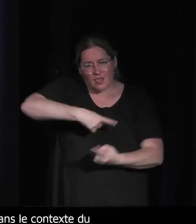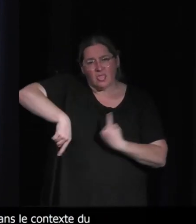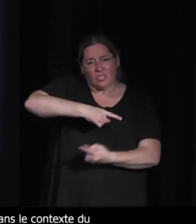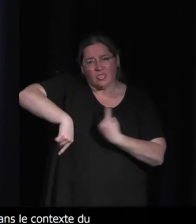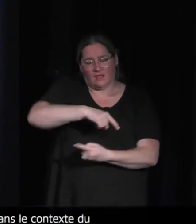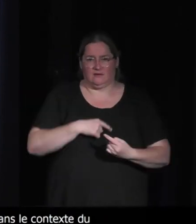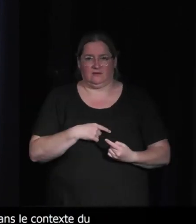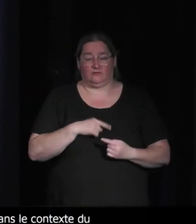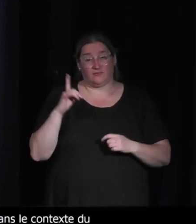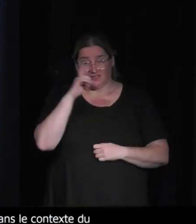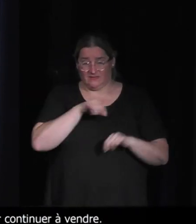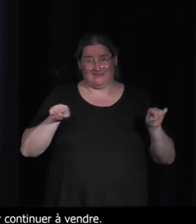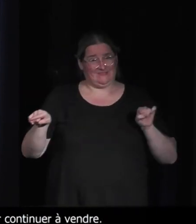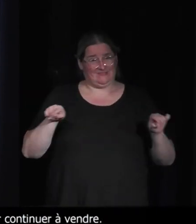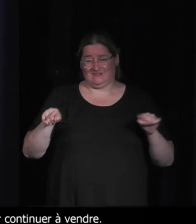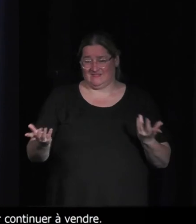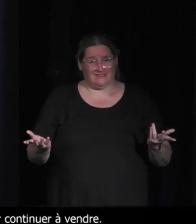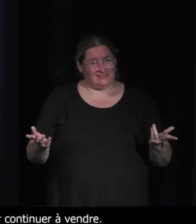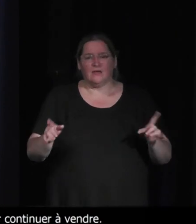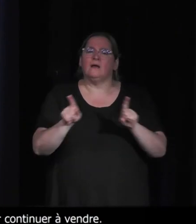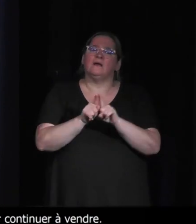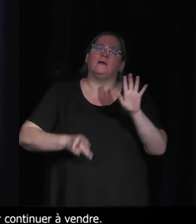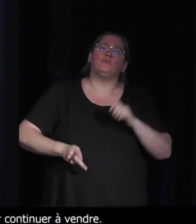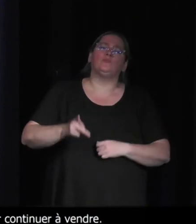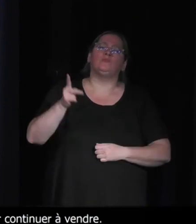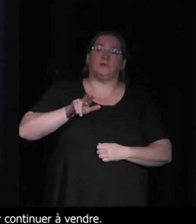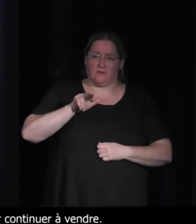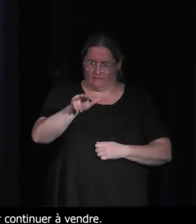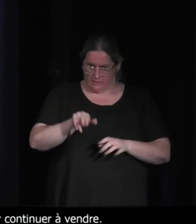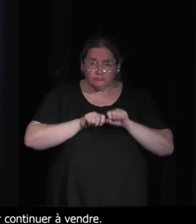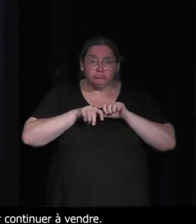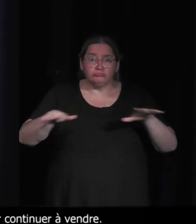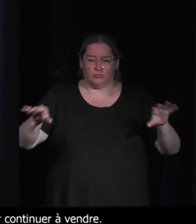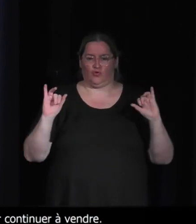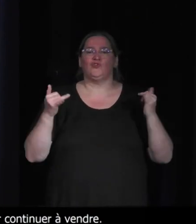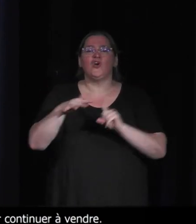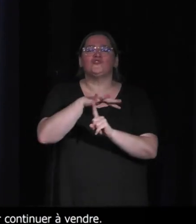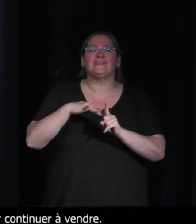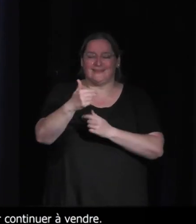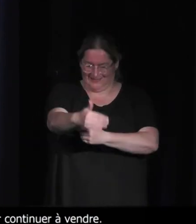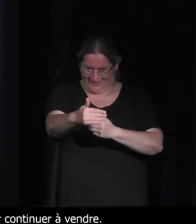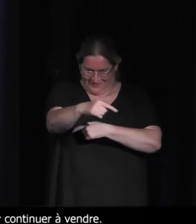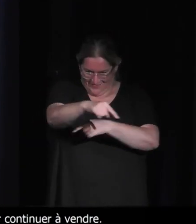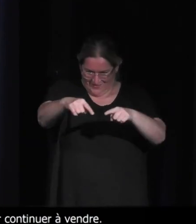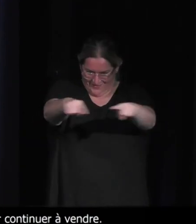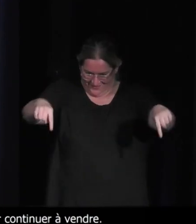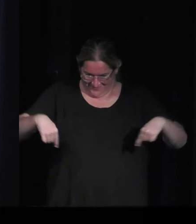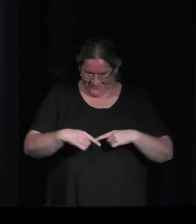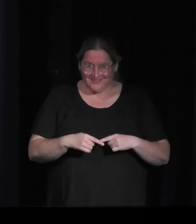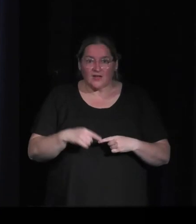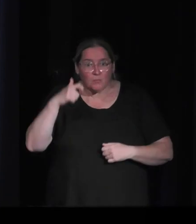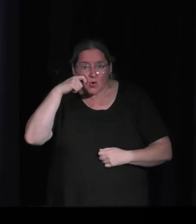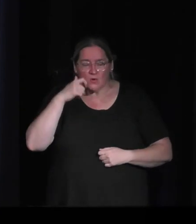être évidemment assez complexe. Probablement qu verra aussi de plus en plus de jeux de société à mon avis. Et les gens qui sont formés à faire du jeu vidéo